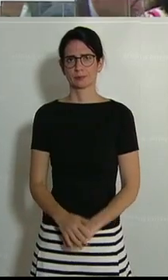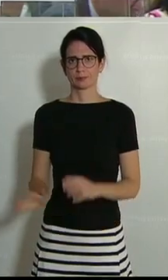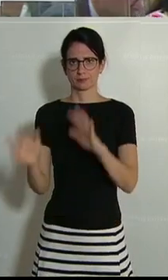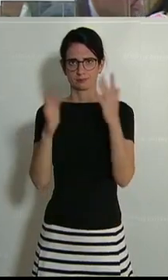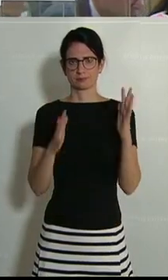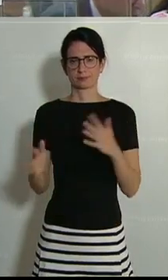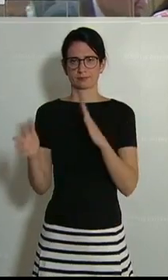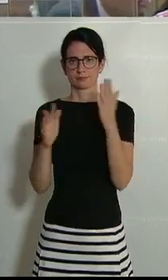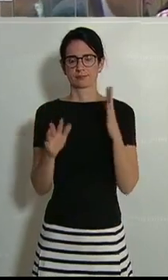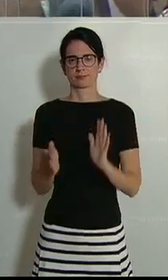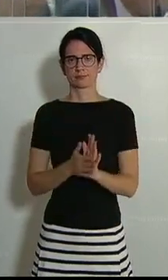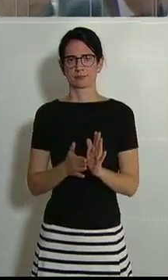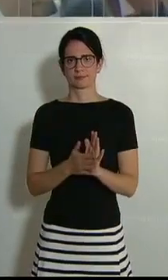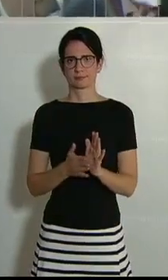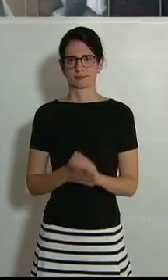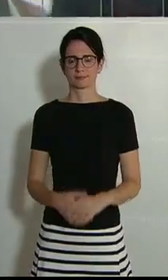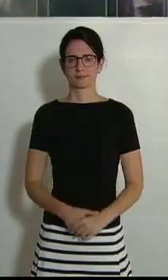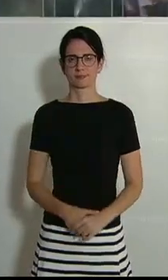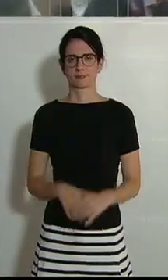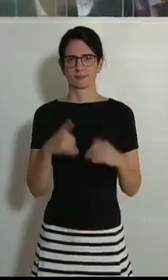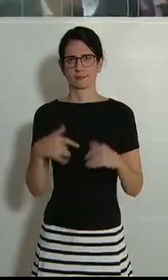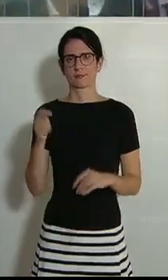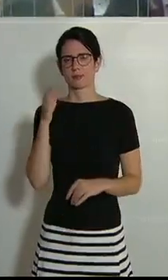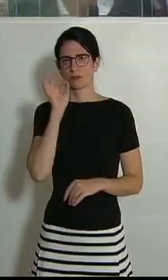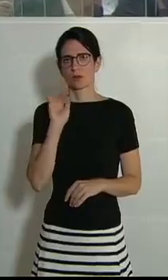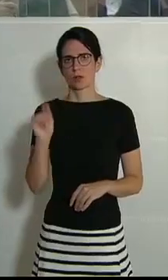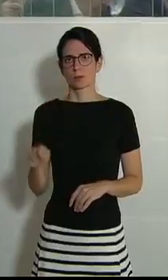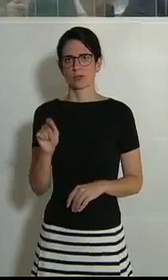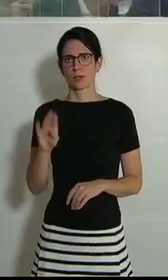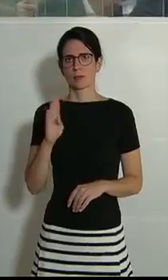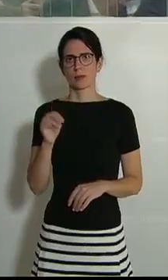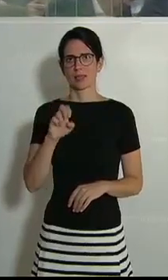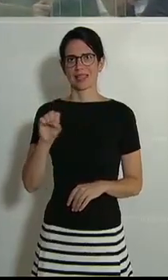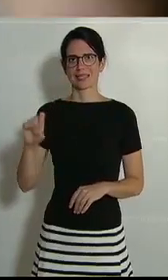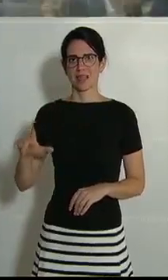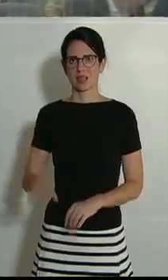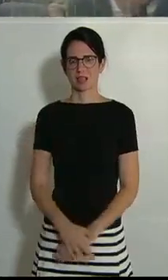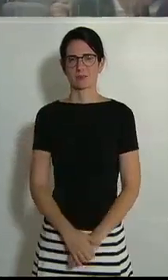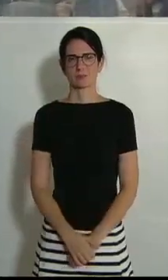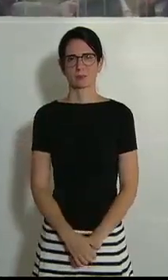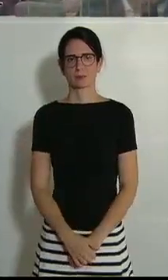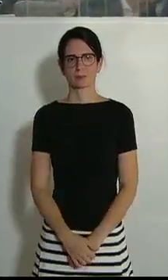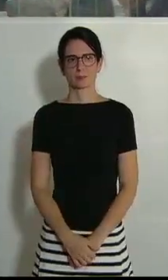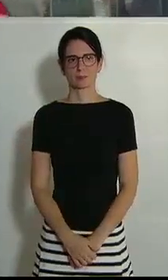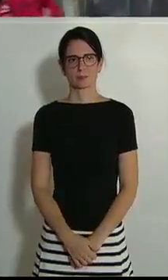Die Perspektiven für den Arbeitsmarkt seien katastrophal, man brauche Planbarkeit für die nächsten Monate, sagt Peter Wurm von der FPÖ.